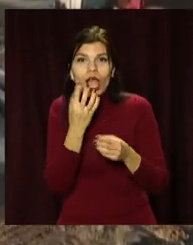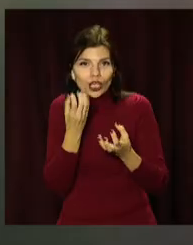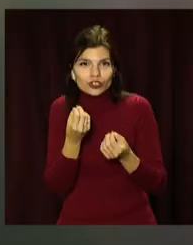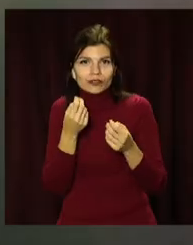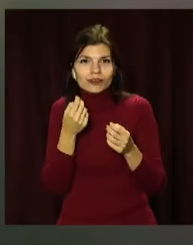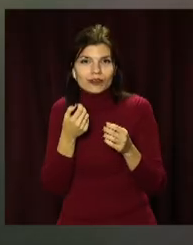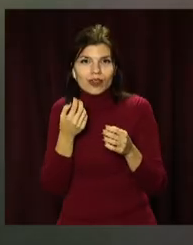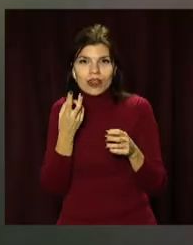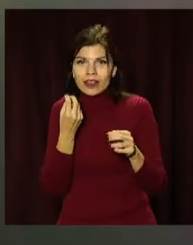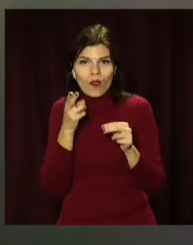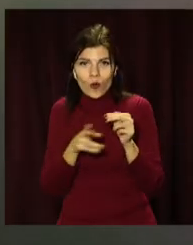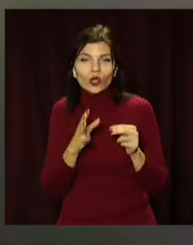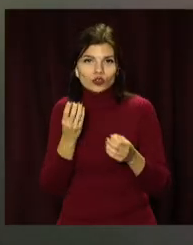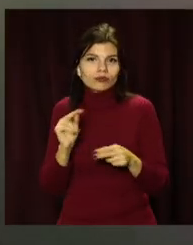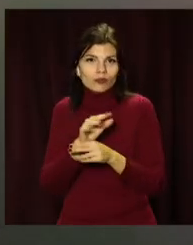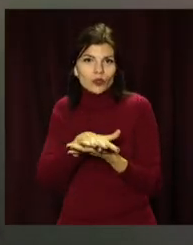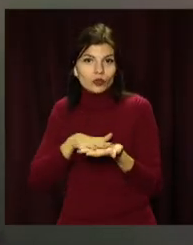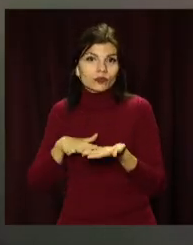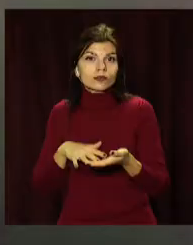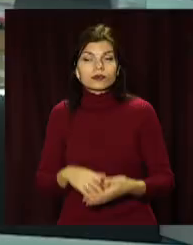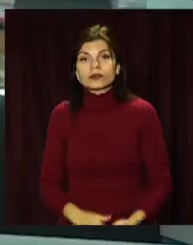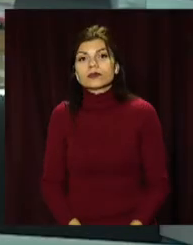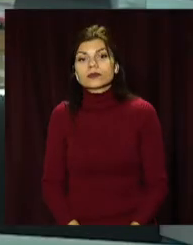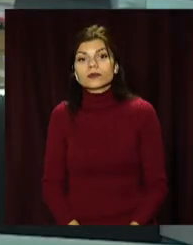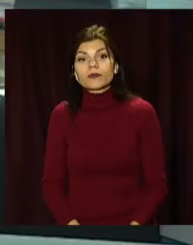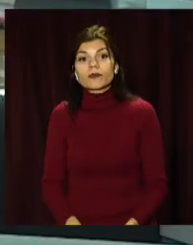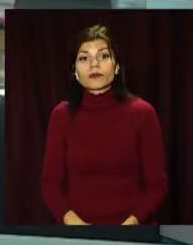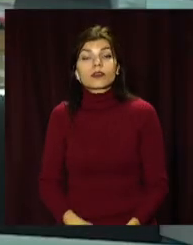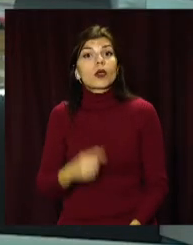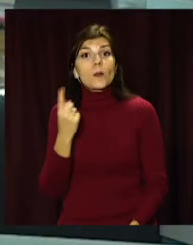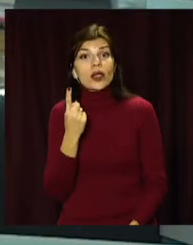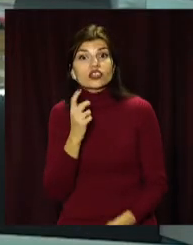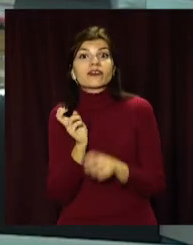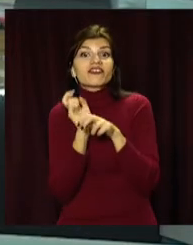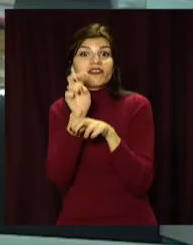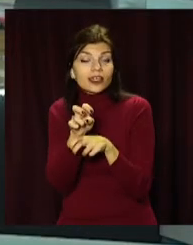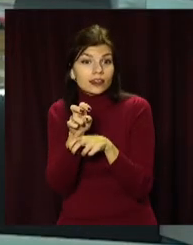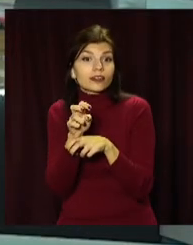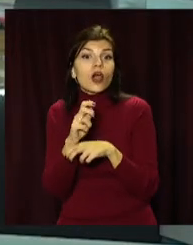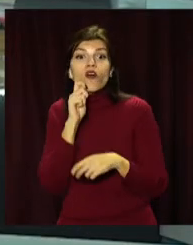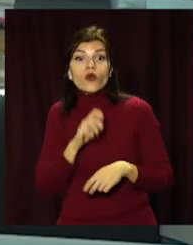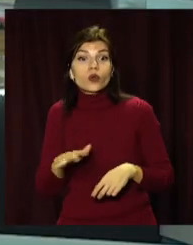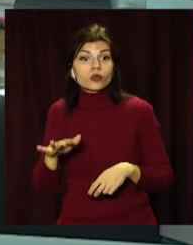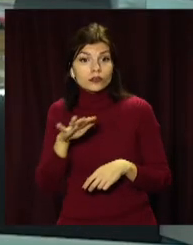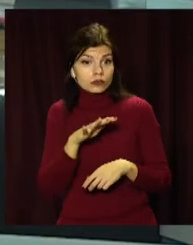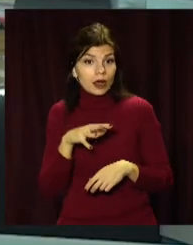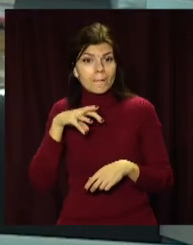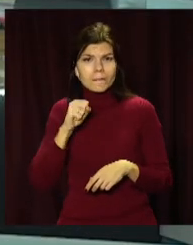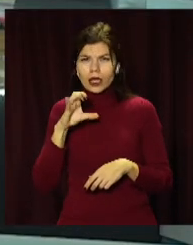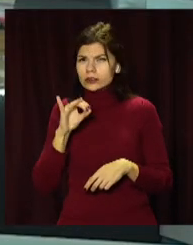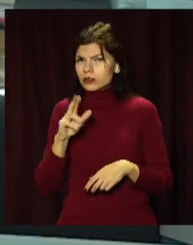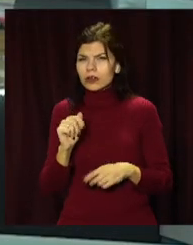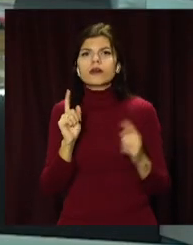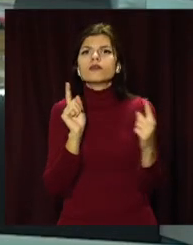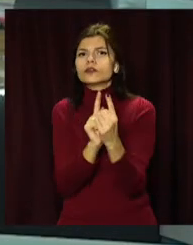Коденцов, Open News, телеканал «Відкритий». Перший відвідувач, посол ЄС в Україні Мааті Масіка зустрівся з